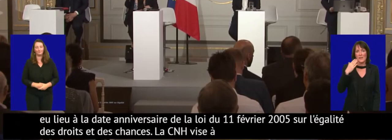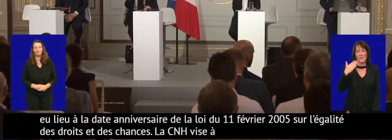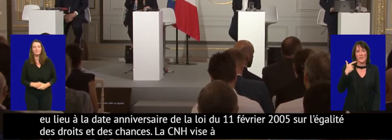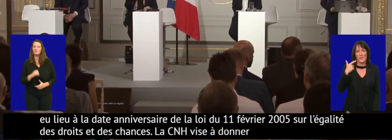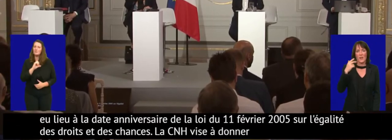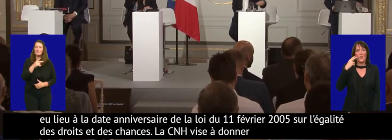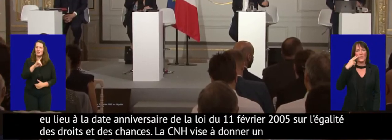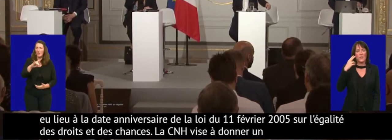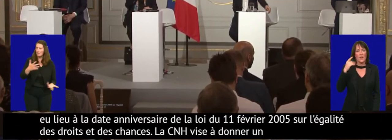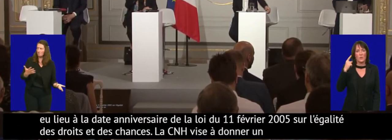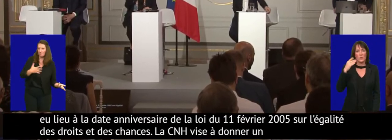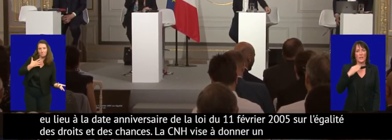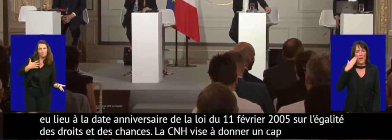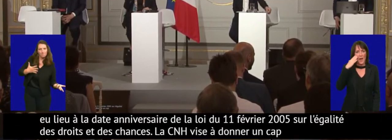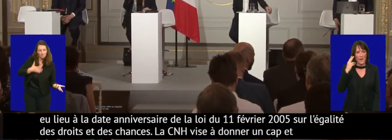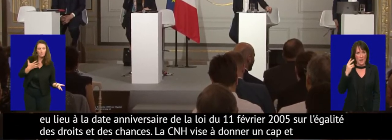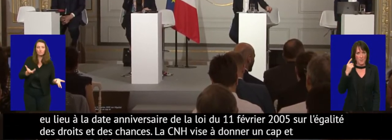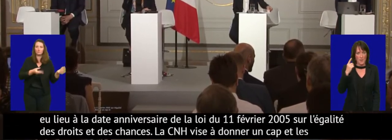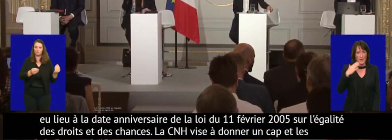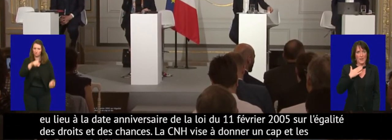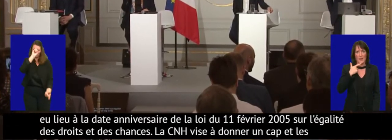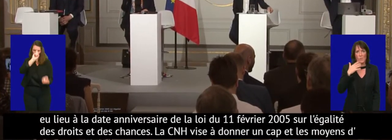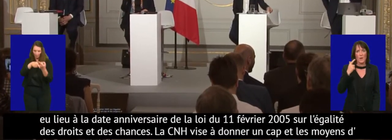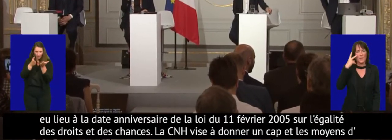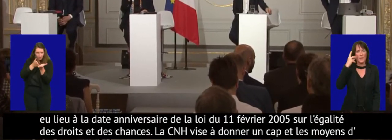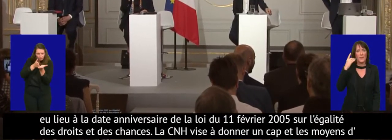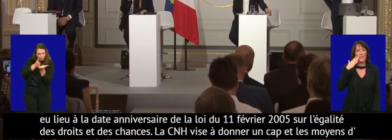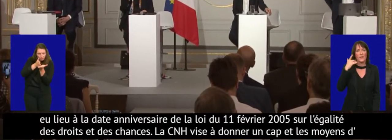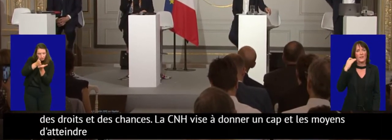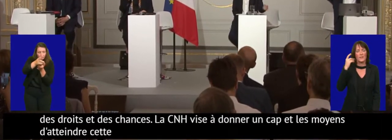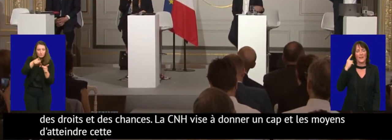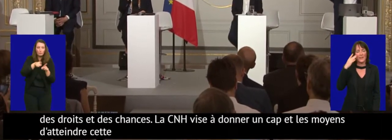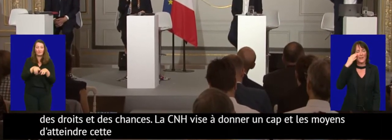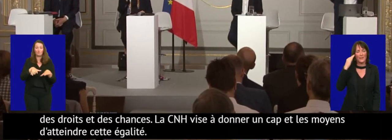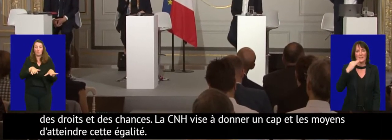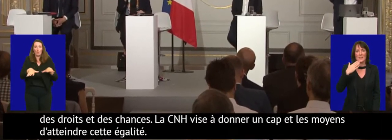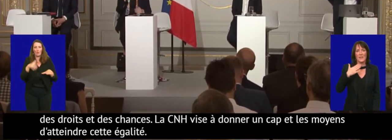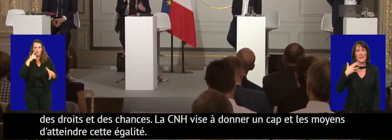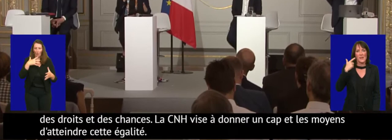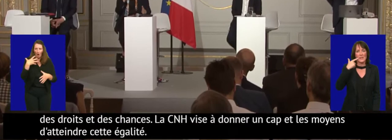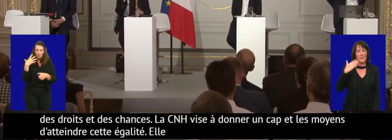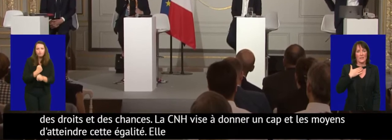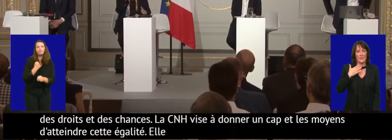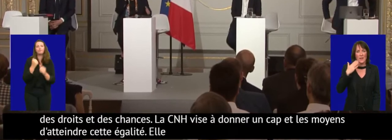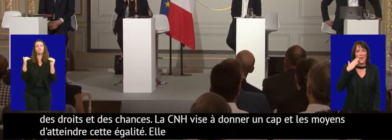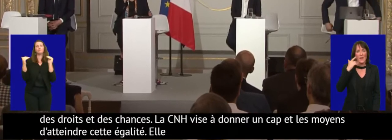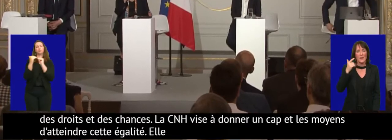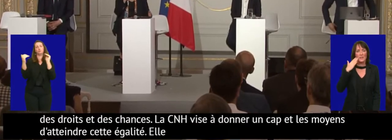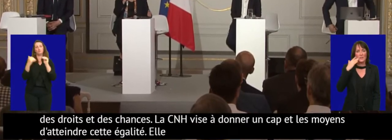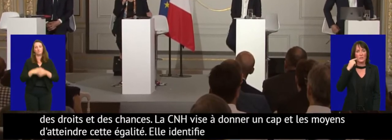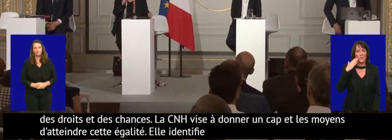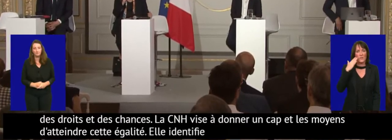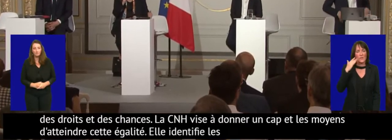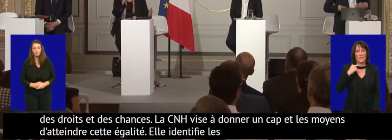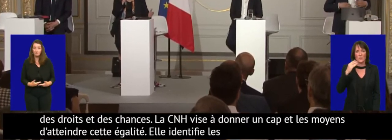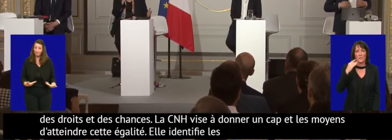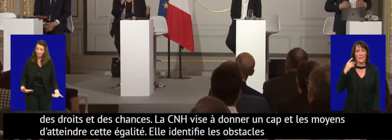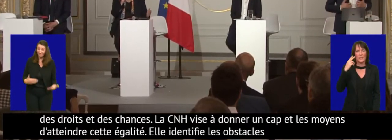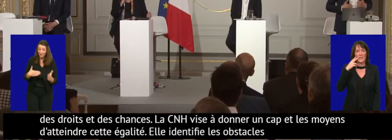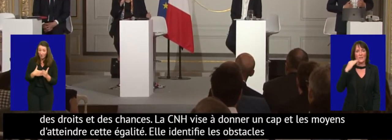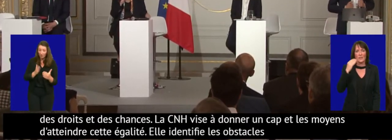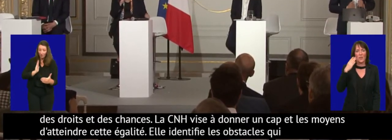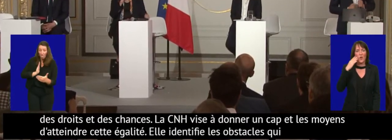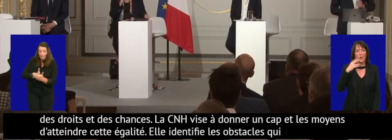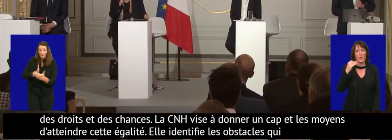cap et les moyens d'atteindre cette égalité. Elle identifie les obstacles qui freinent encore l'accès aux droits